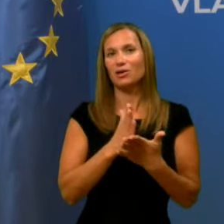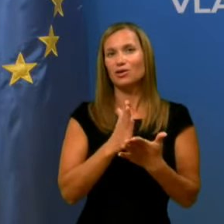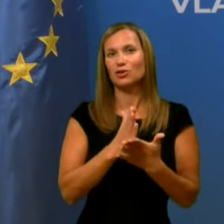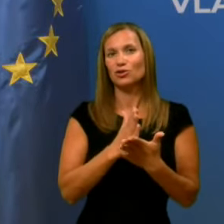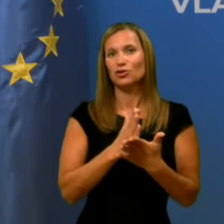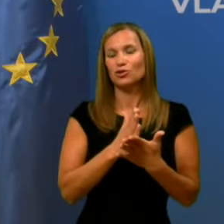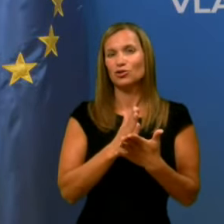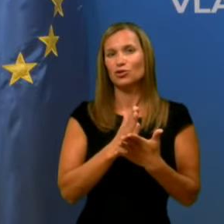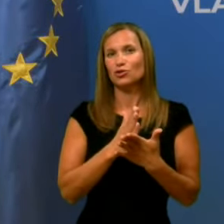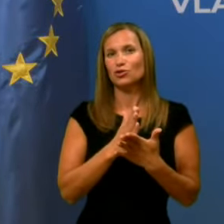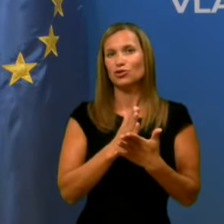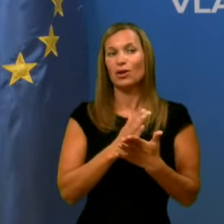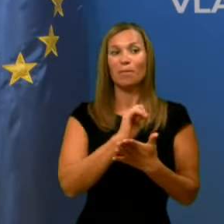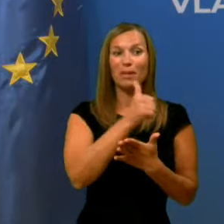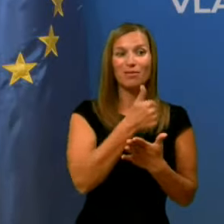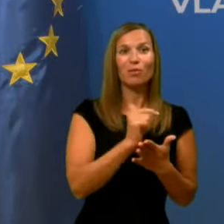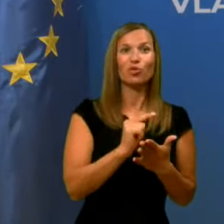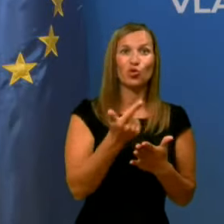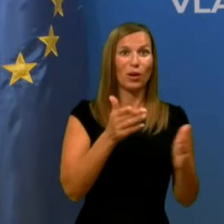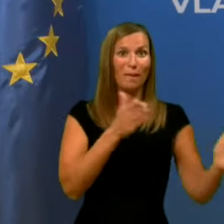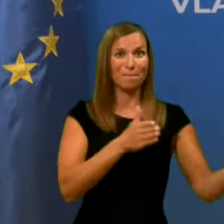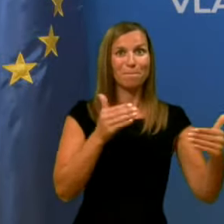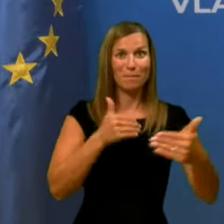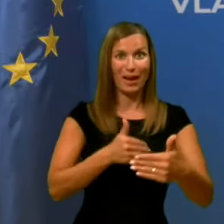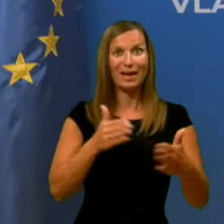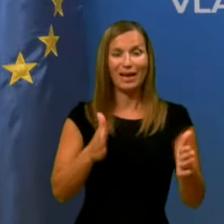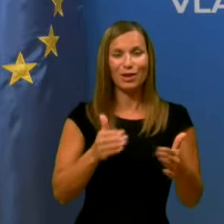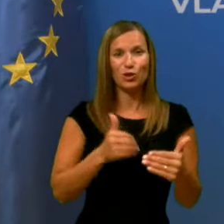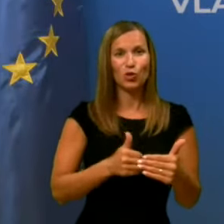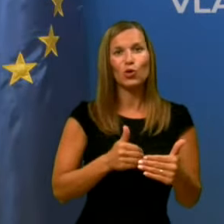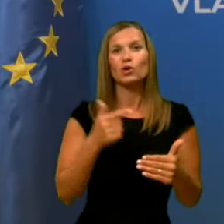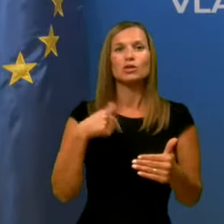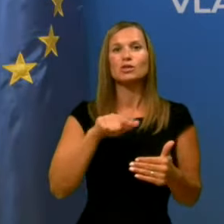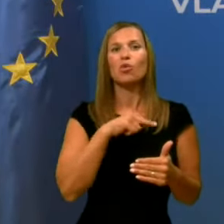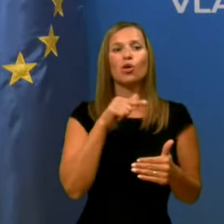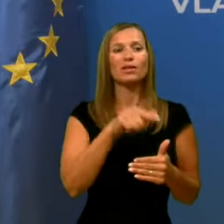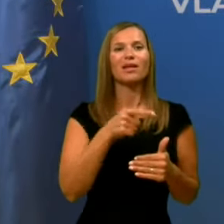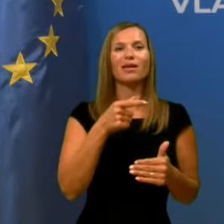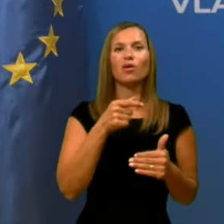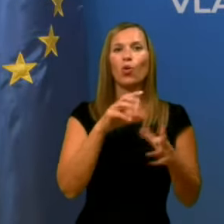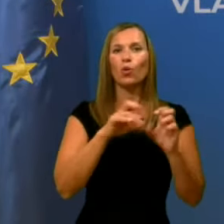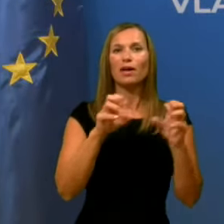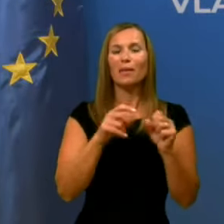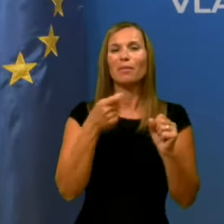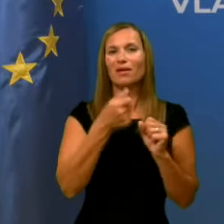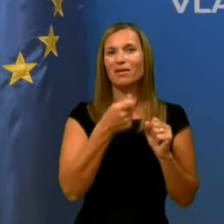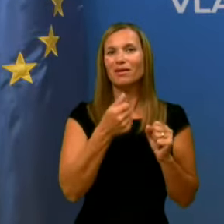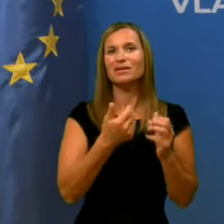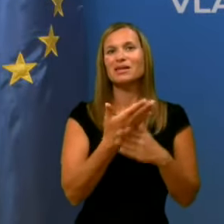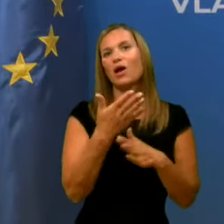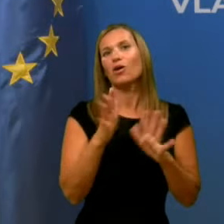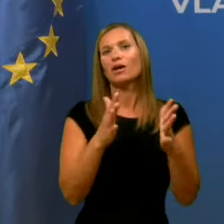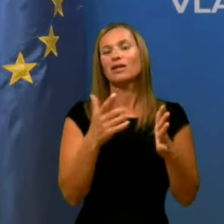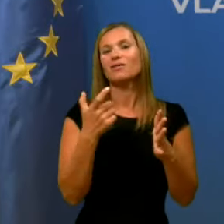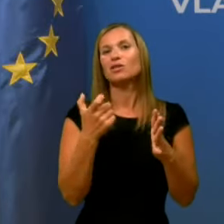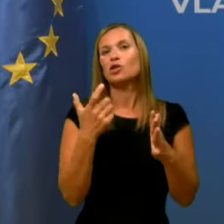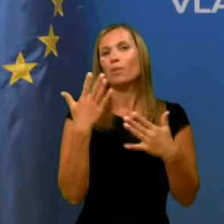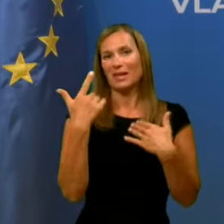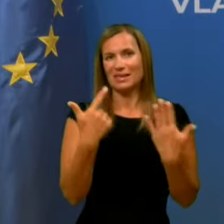PKP2 smo financirali ukrepe za okoli 275 tisoč.